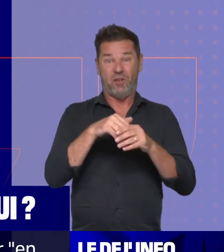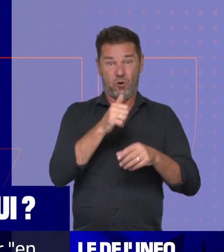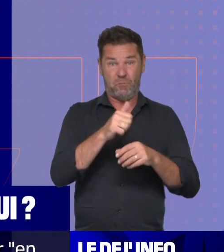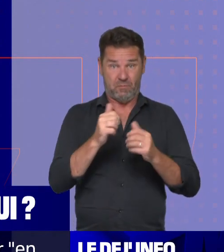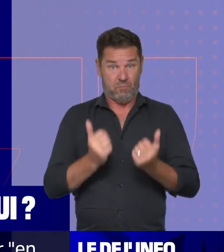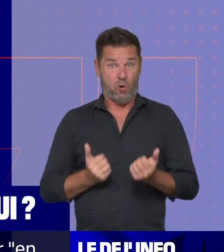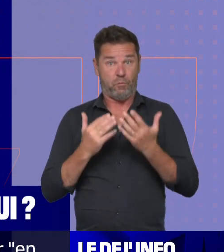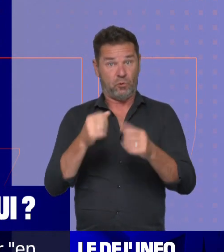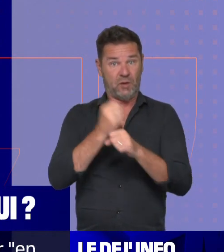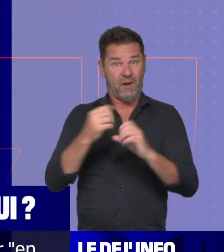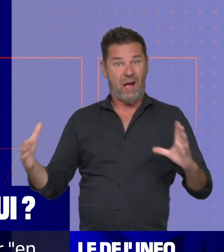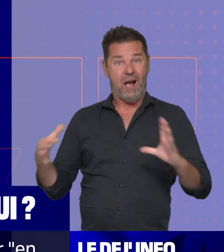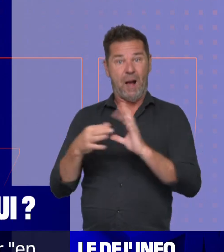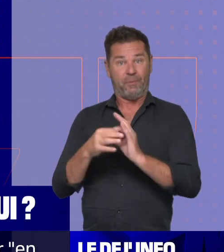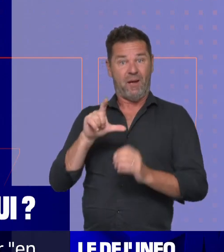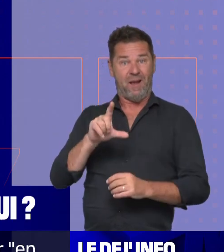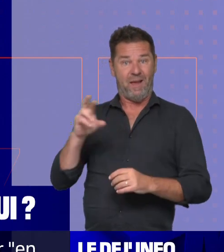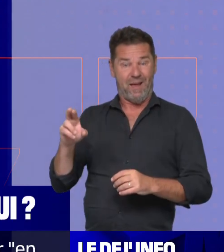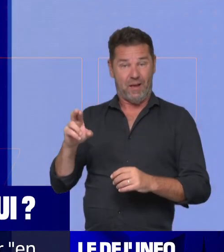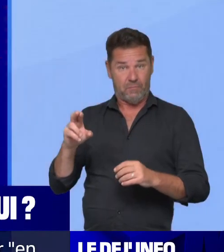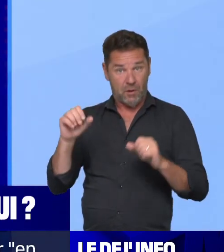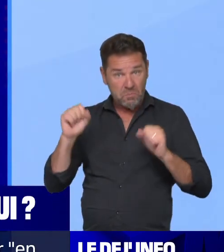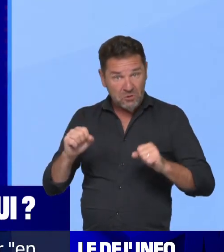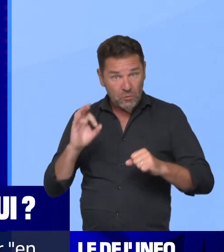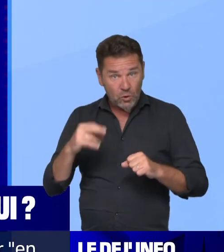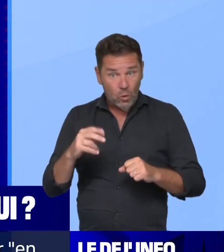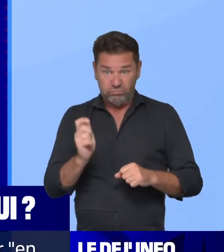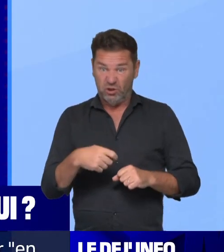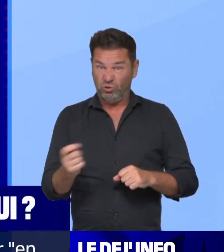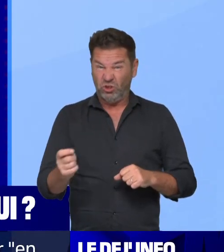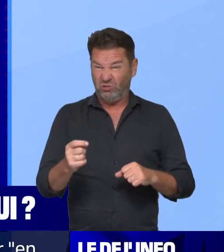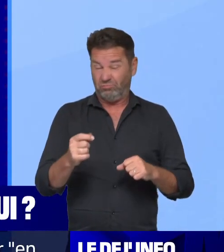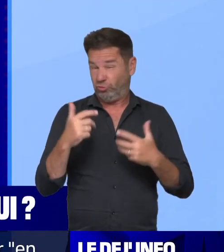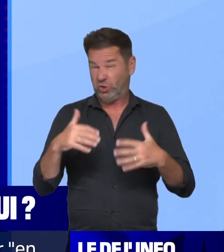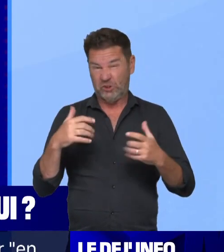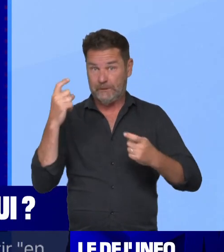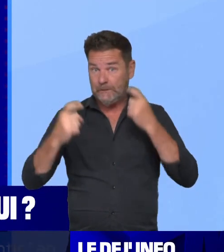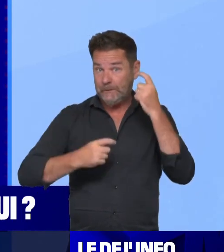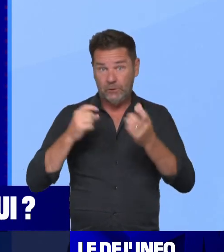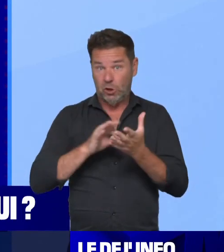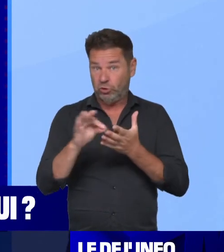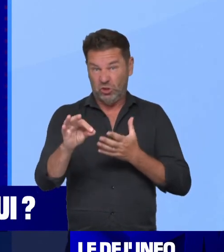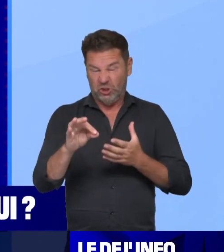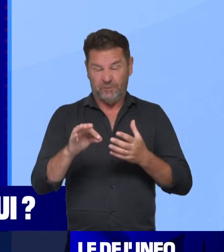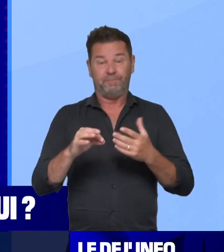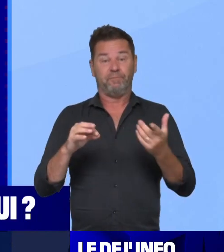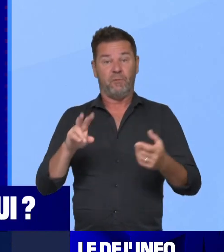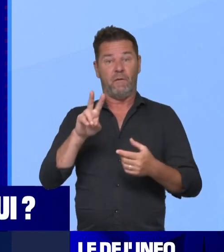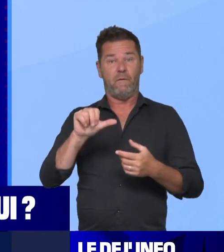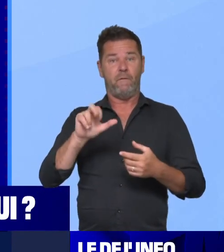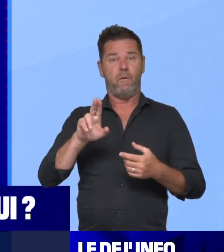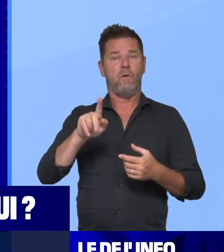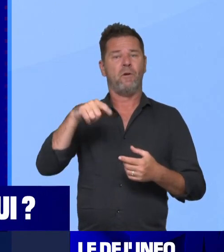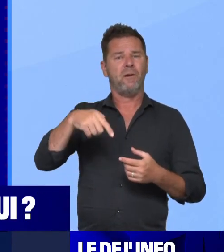'envisageable, de possible politiquement ? Alors, ce n pas envisageable. C'est très, très envisagé. Et d'ailleurs, Laurent Wauquiez a pris les devants, puisqu'il a fourni